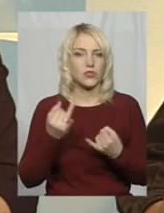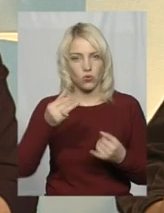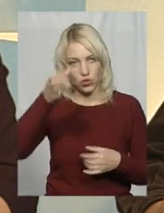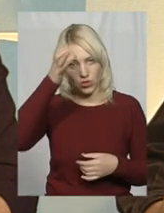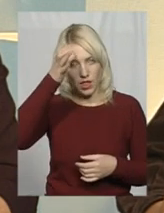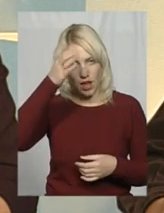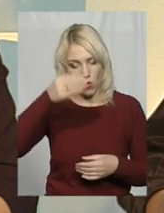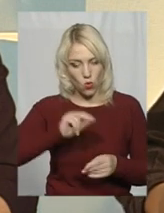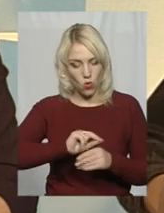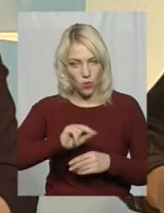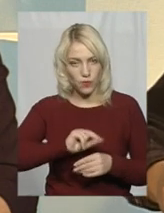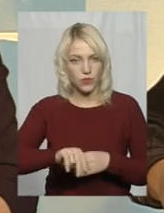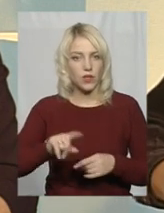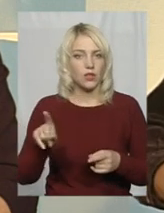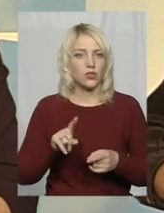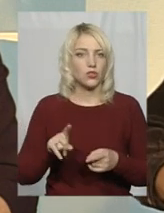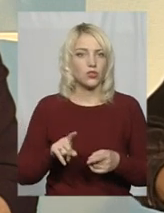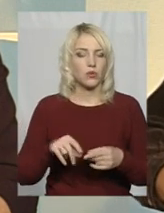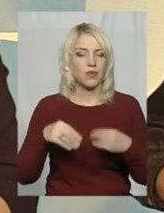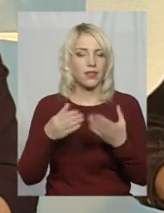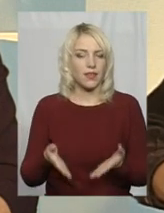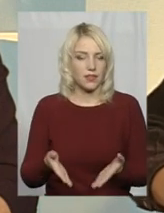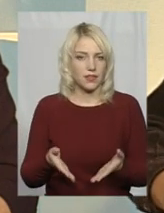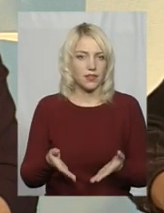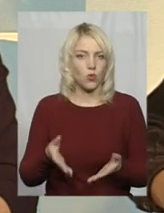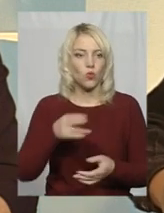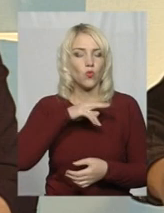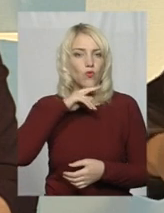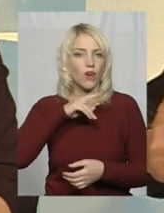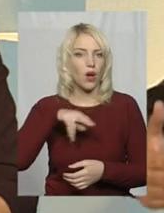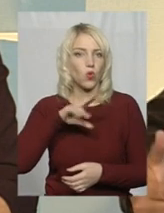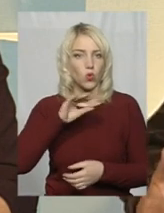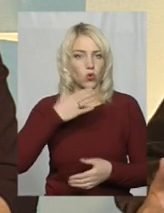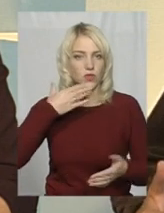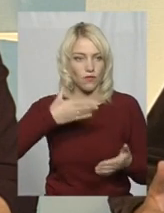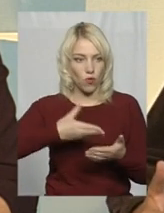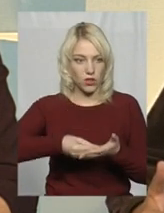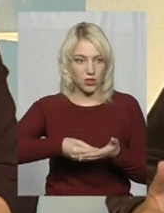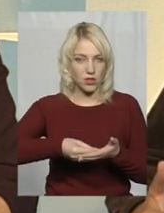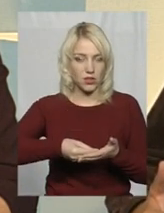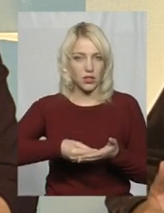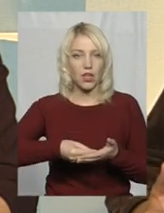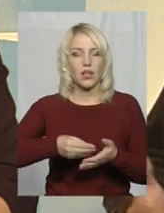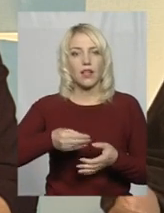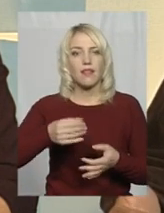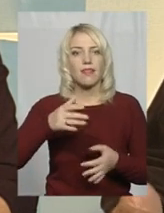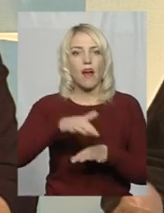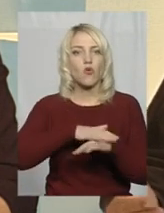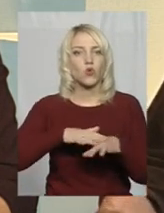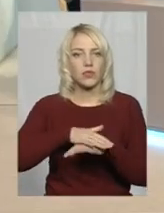для того, щоб дати увагу до своїх народних звичаїв.